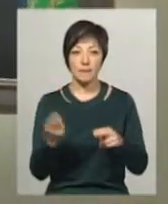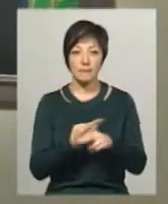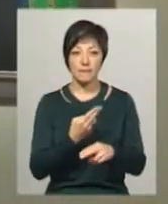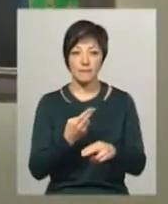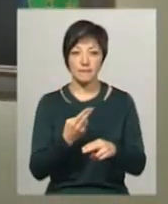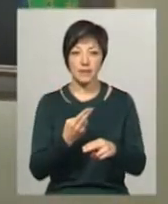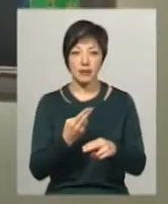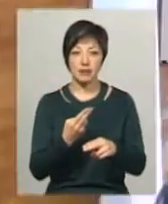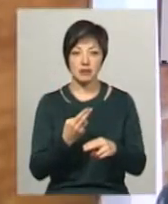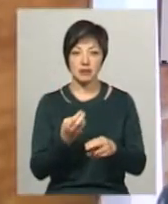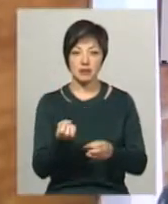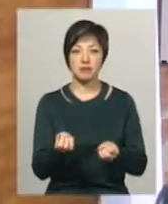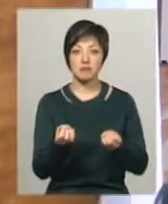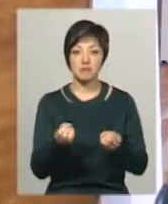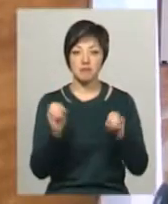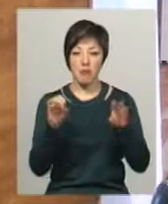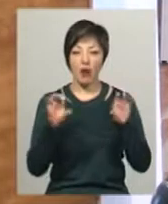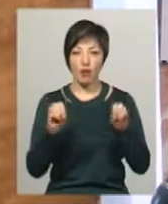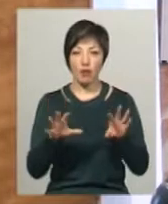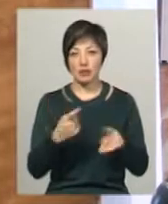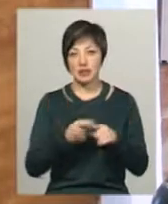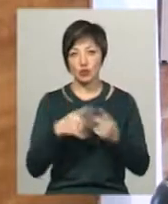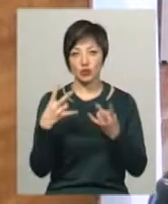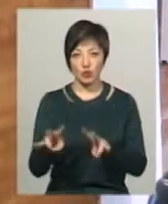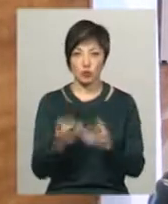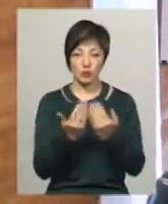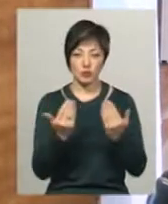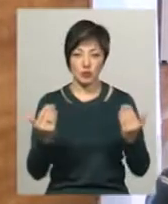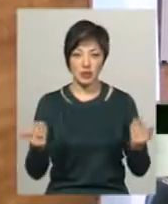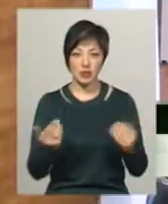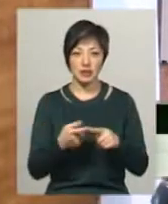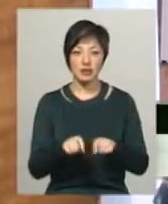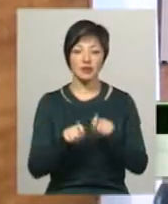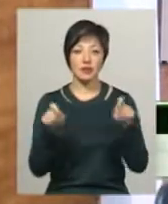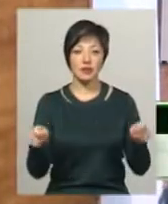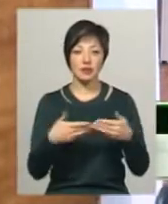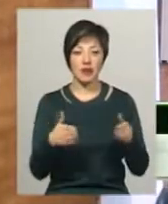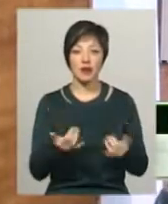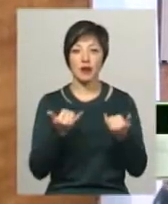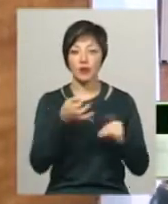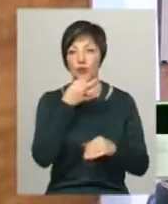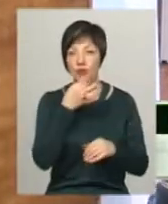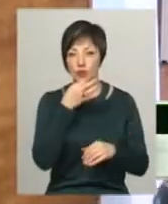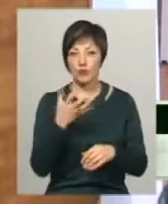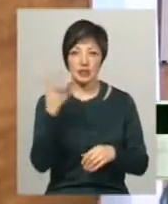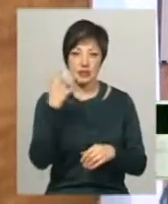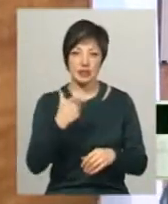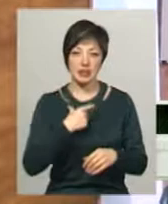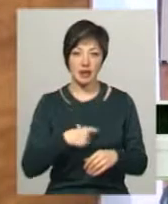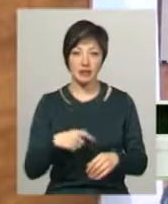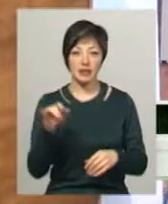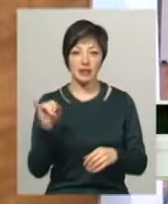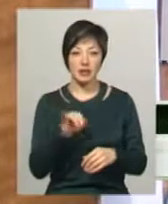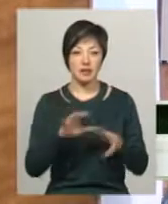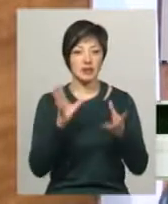Це шкодить експонатам. Хмельницький обласний художній відчинив ще з самого рання свої двері для поціновувачів селфі та